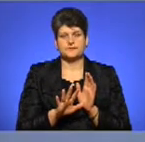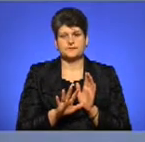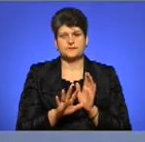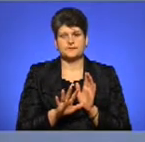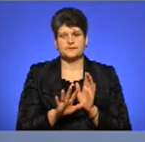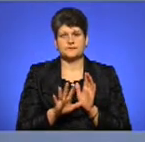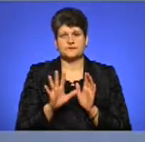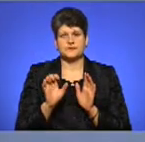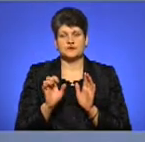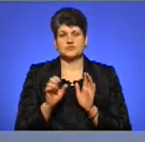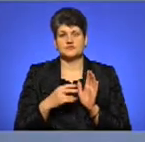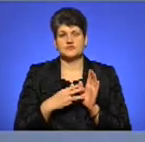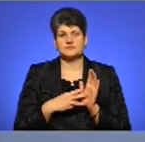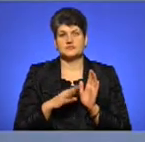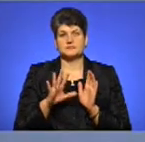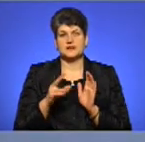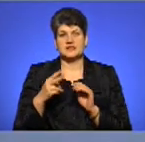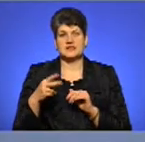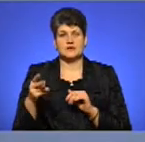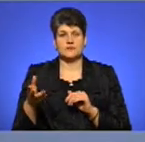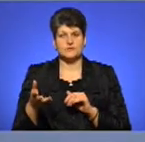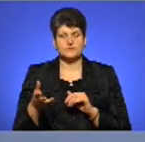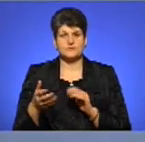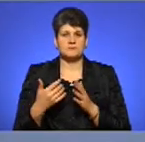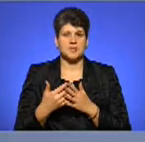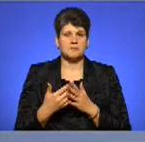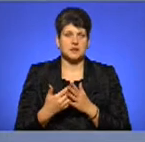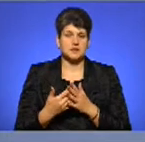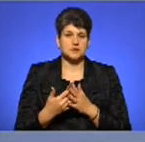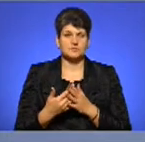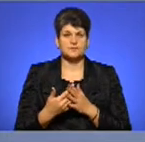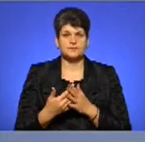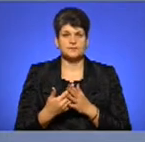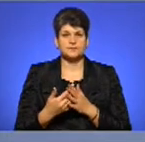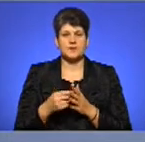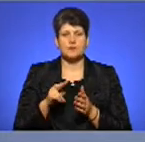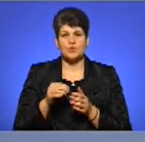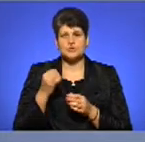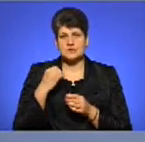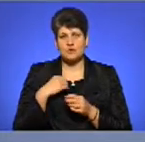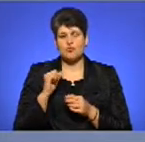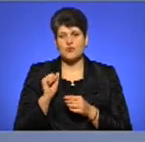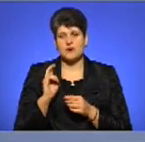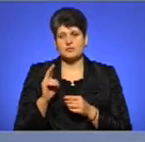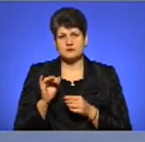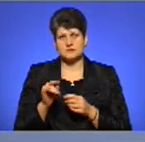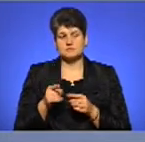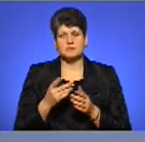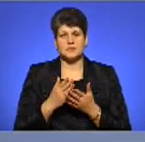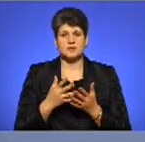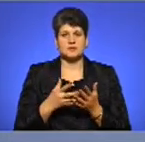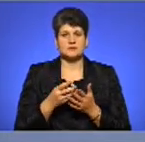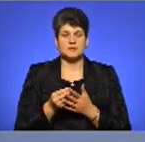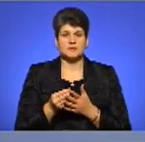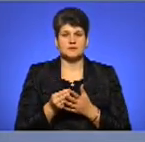585 євро. От приблизно по старому акцизу, такий ми мали сплатити за